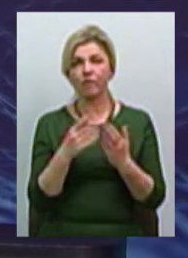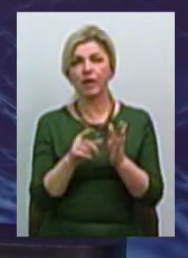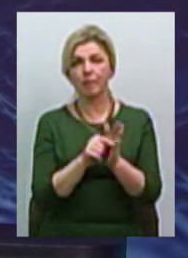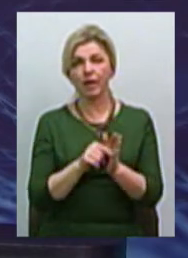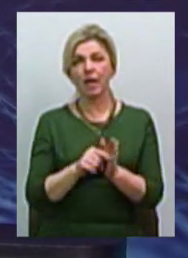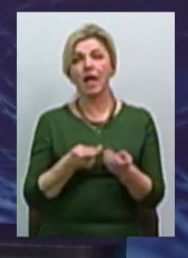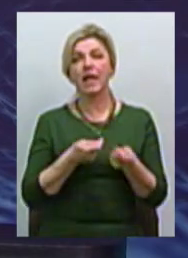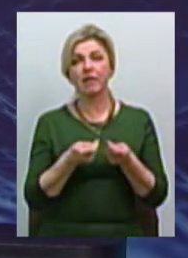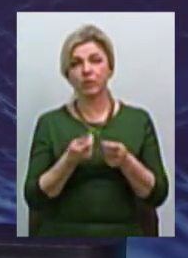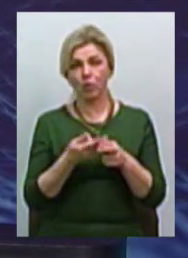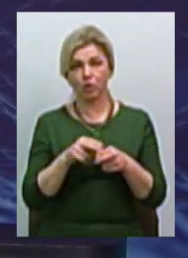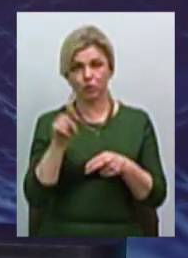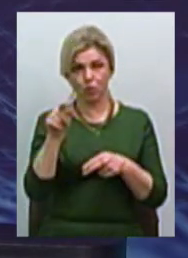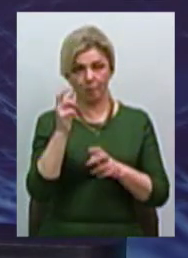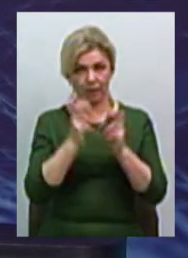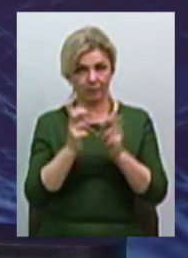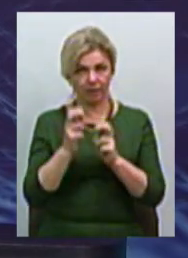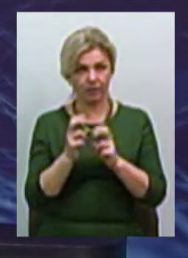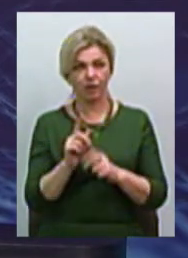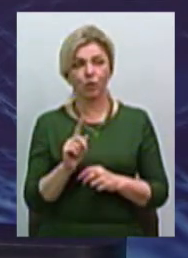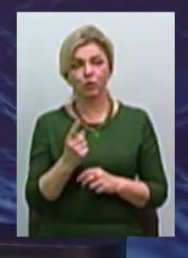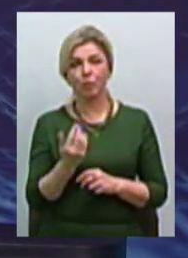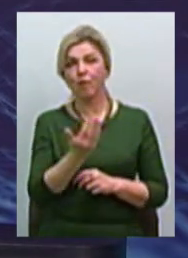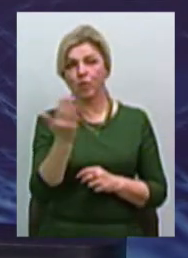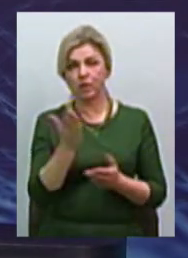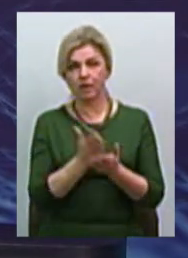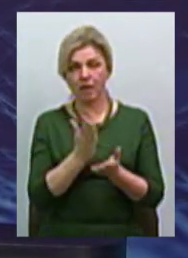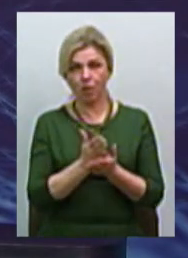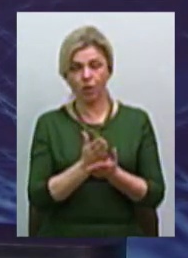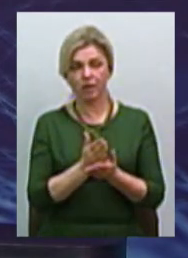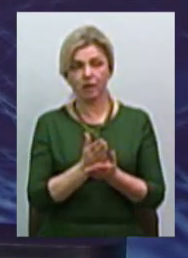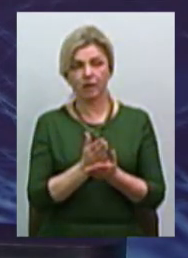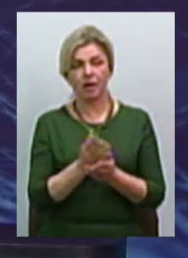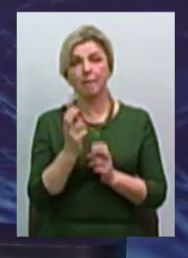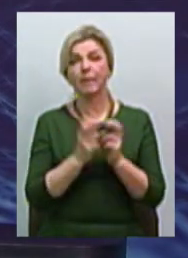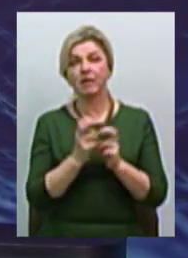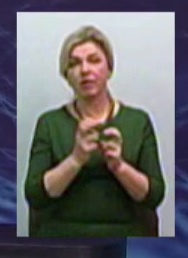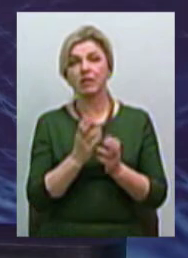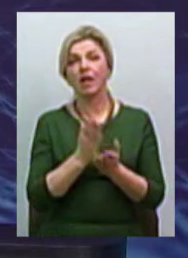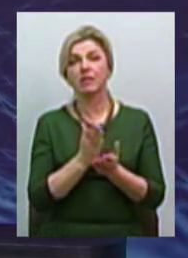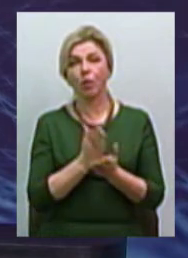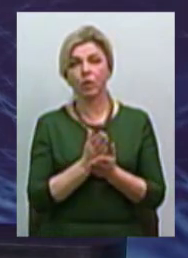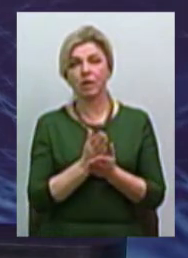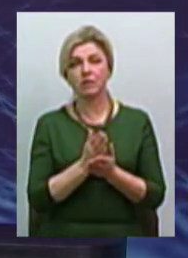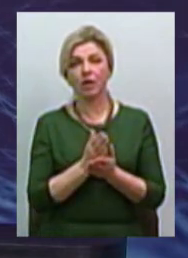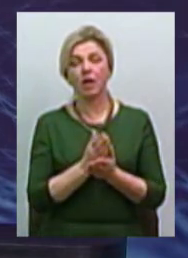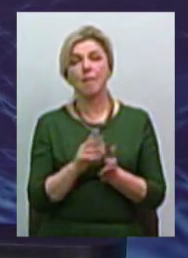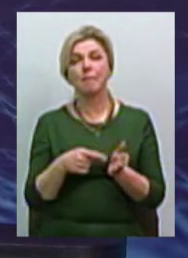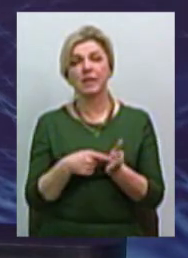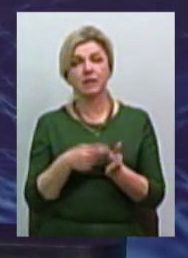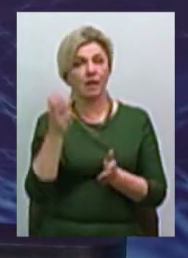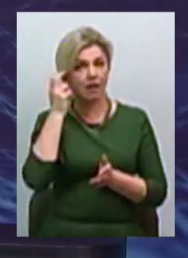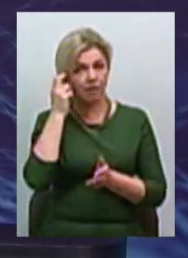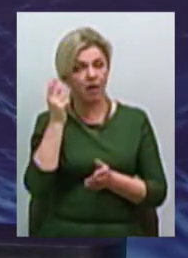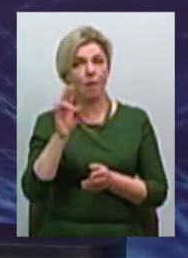цього підприємства, тому що вони знаходяться, самокерівники цього підприємства знаходяться у місті Києві. Ну,